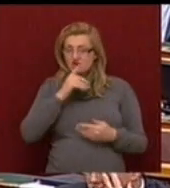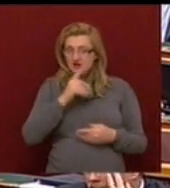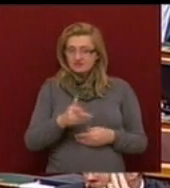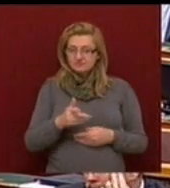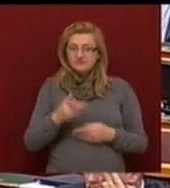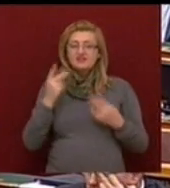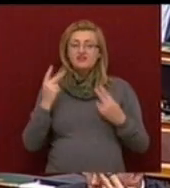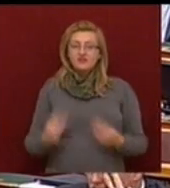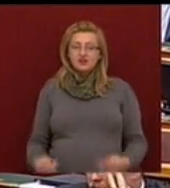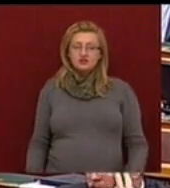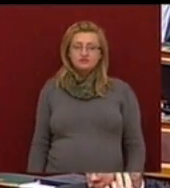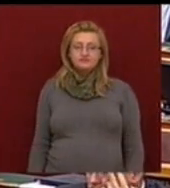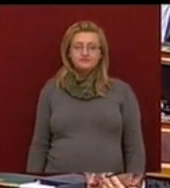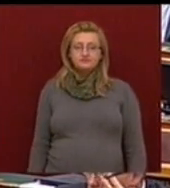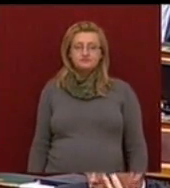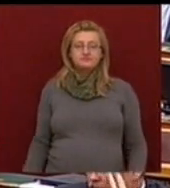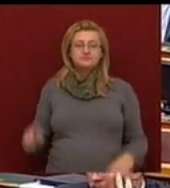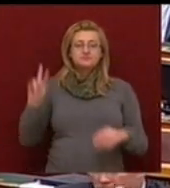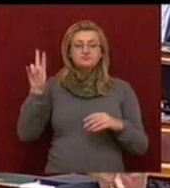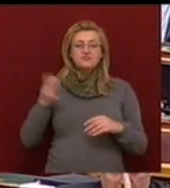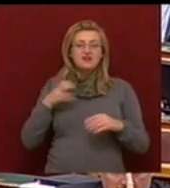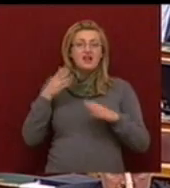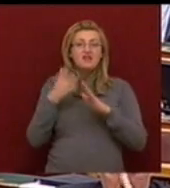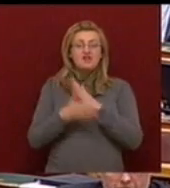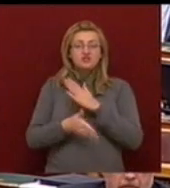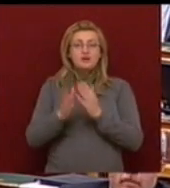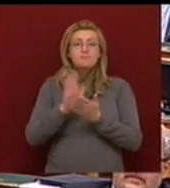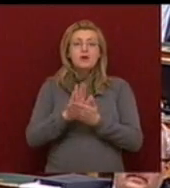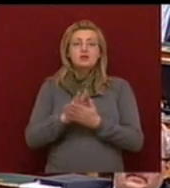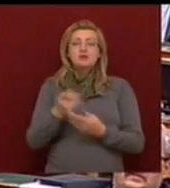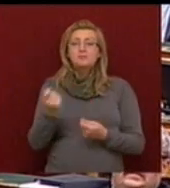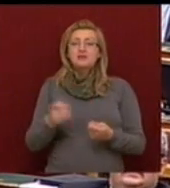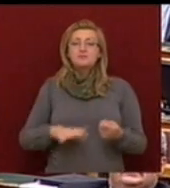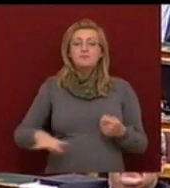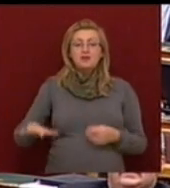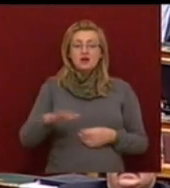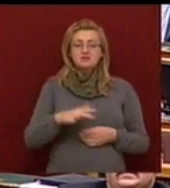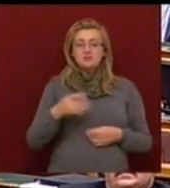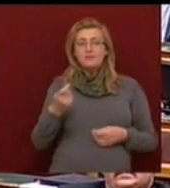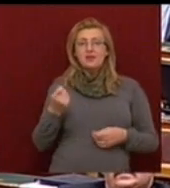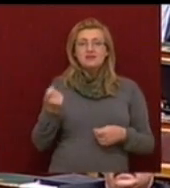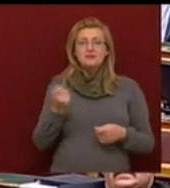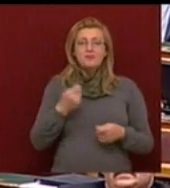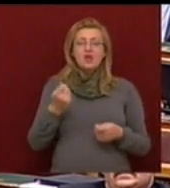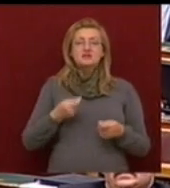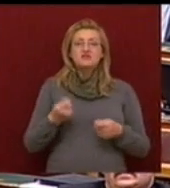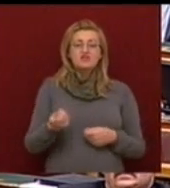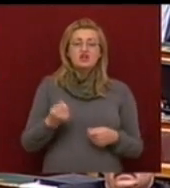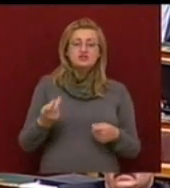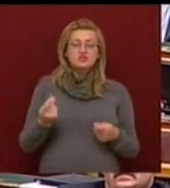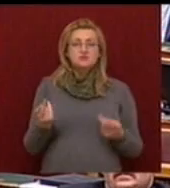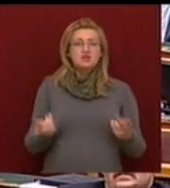érvényes. Lehívás helyett maradunk a pénzpiacon, a pénzpiaci finanszírozást könnyítjük,